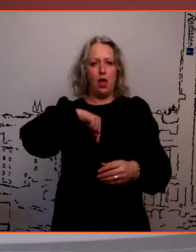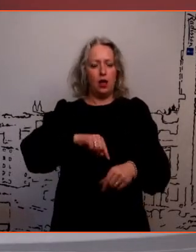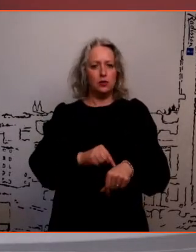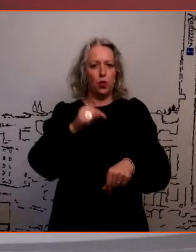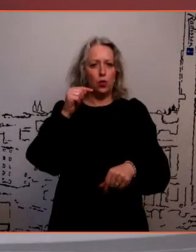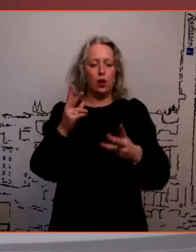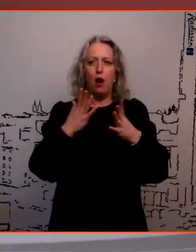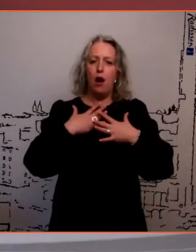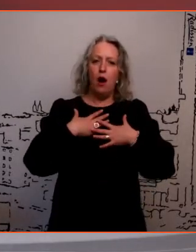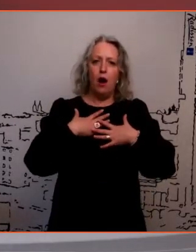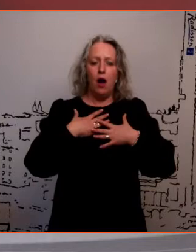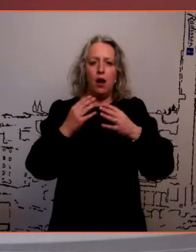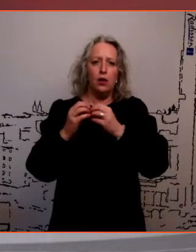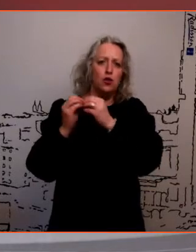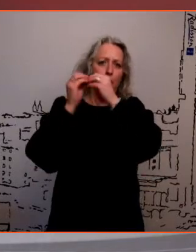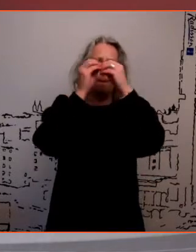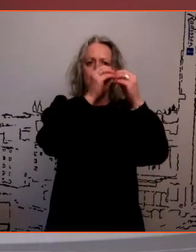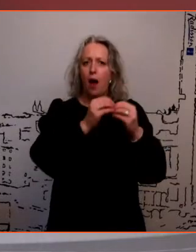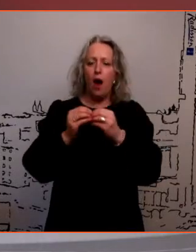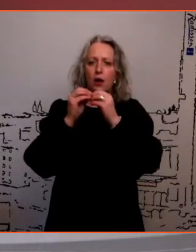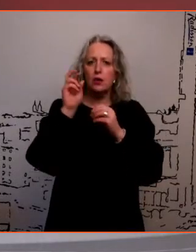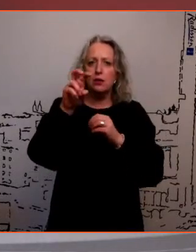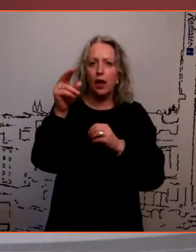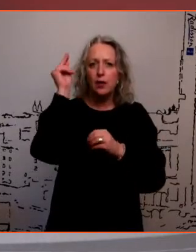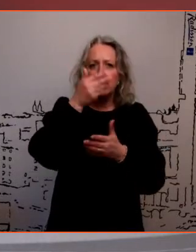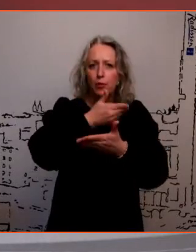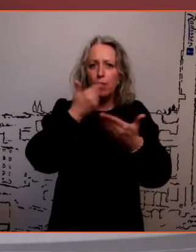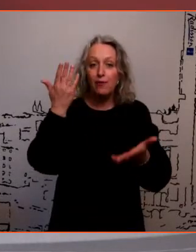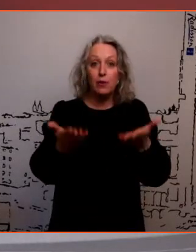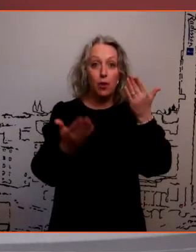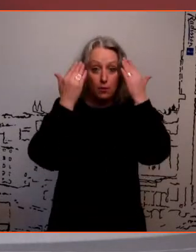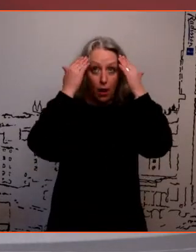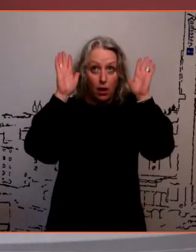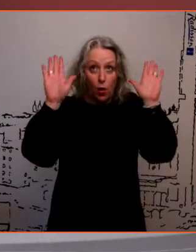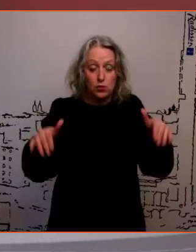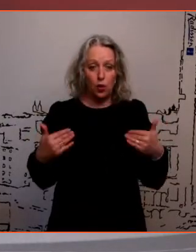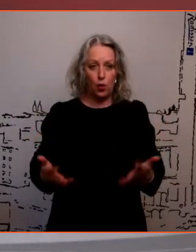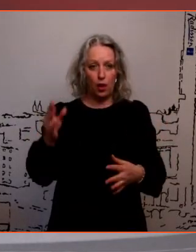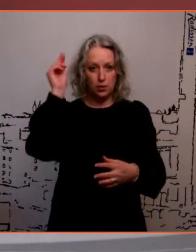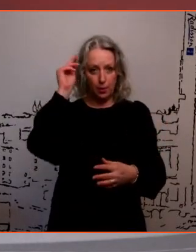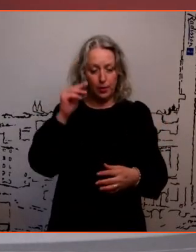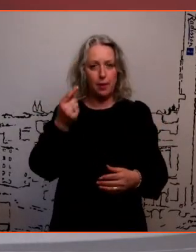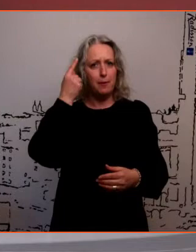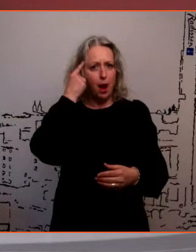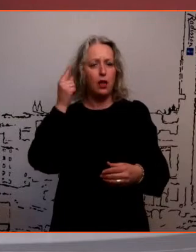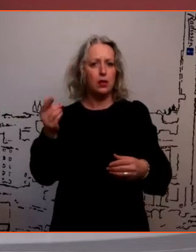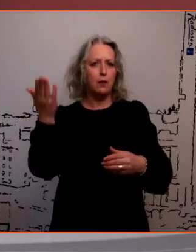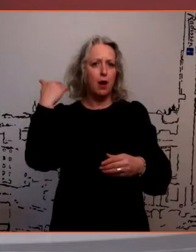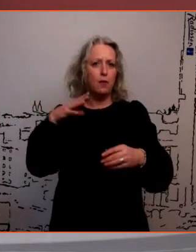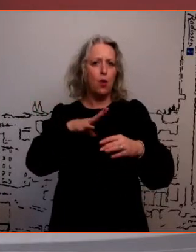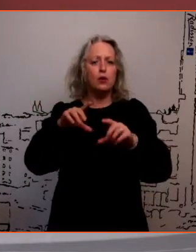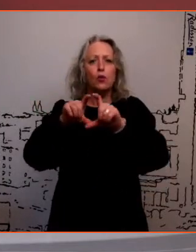tapima ei ole võib-olla kümme aastat käinud ja ka õppima, sest äkki ma ei oskagi õppida. Et koolis, me mäletame kooli,